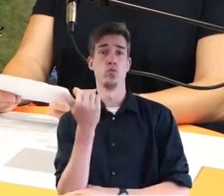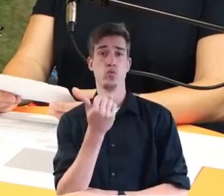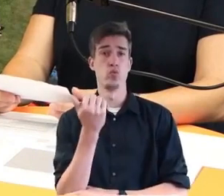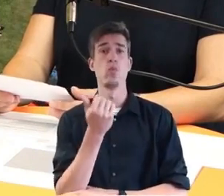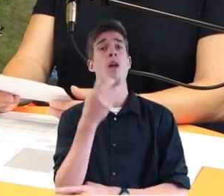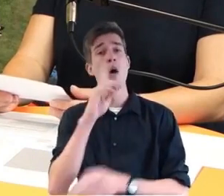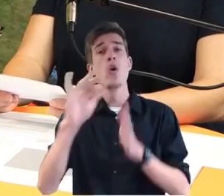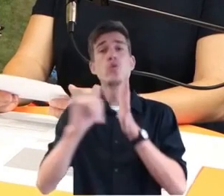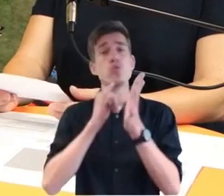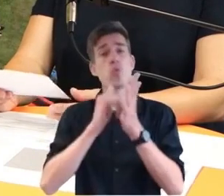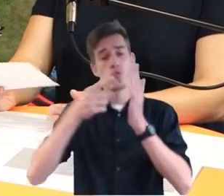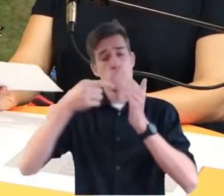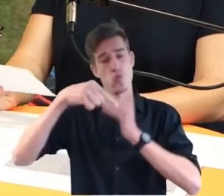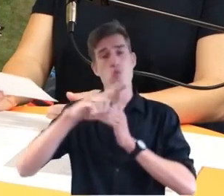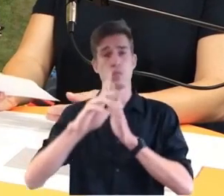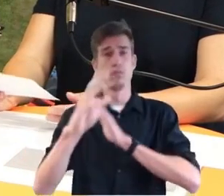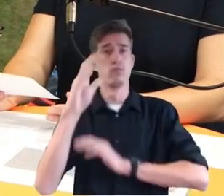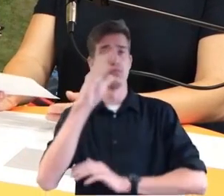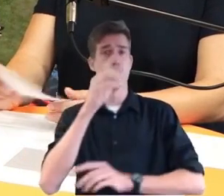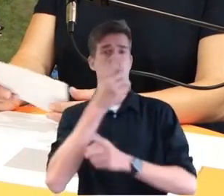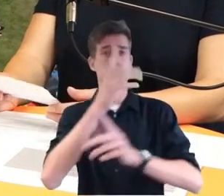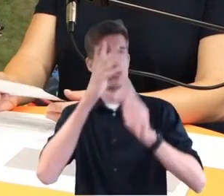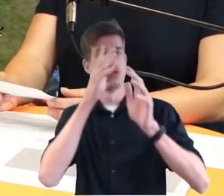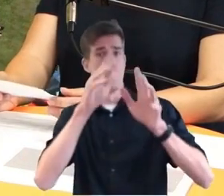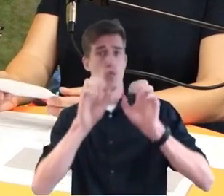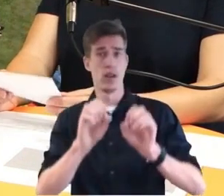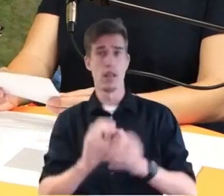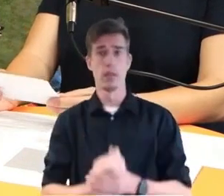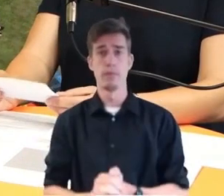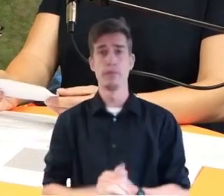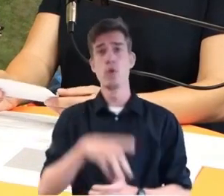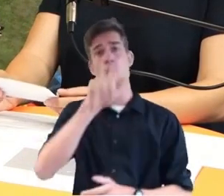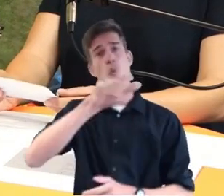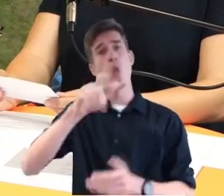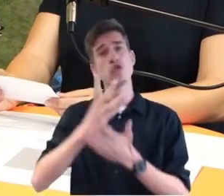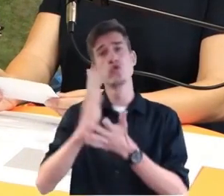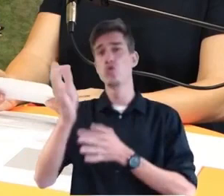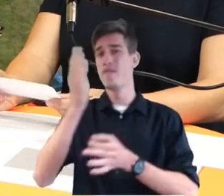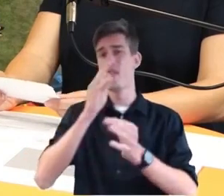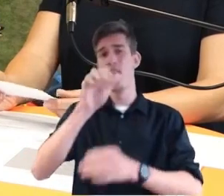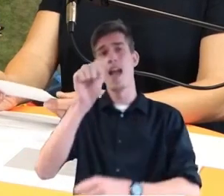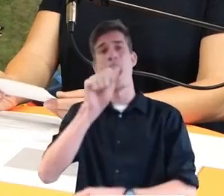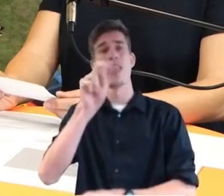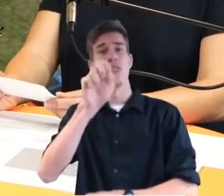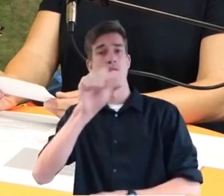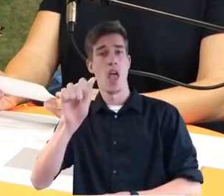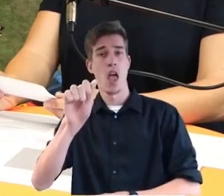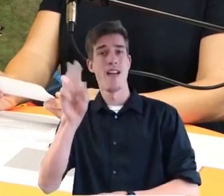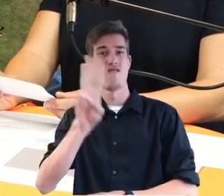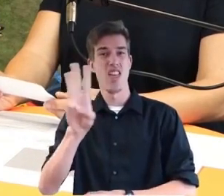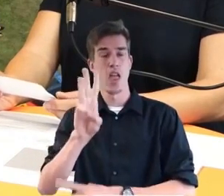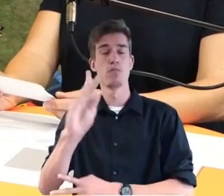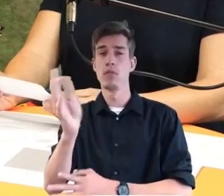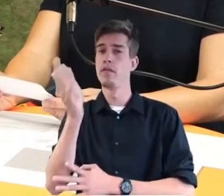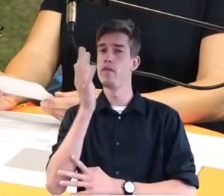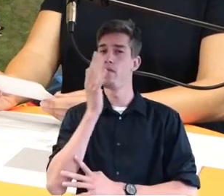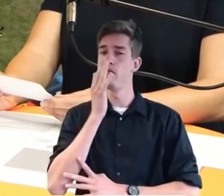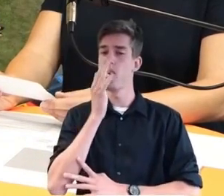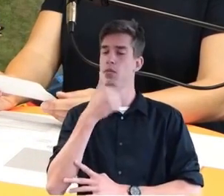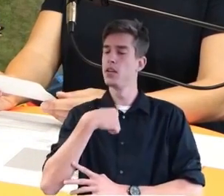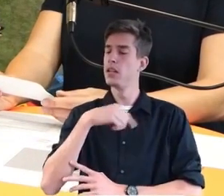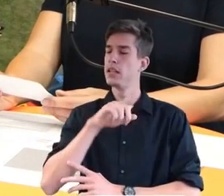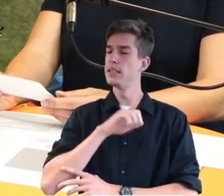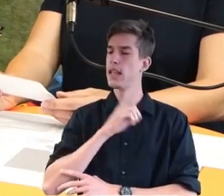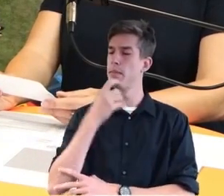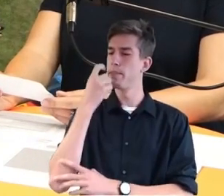BBK-YouTube-Kanal zu sehen sein. Bei uns kam noch eine Frage rein von Anna B. Sie fragt, woran erkenne